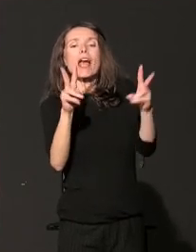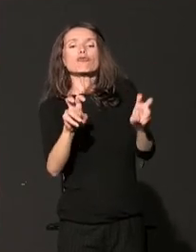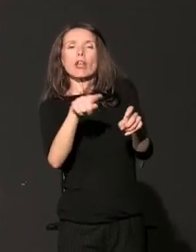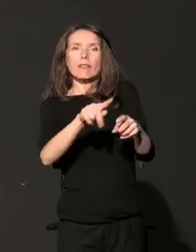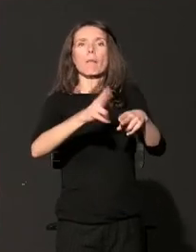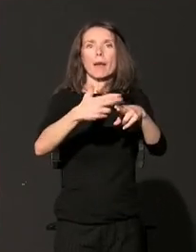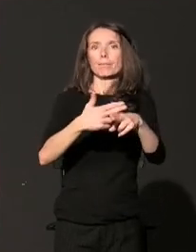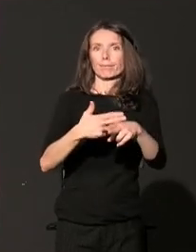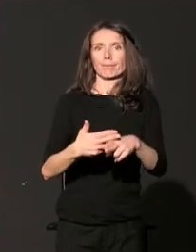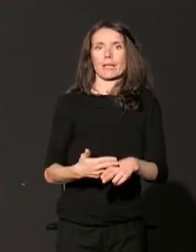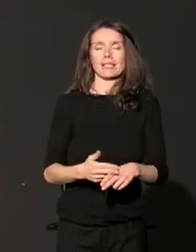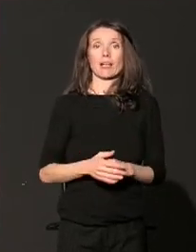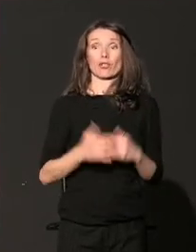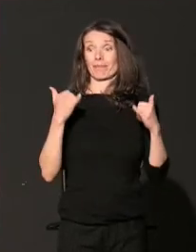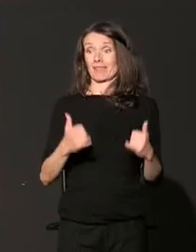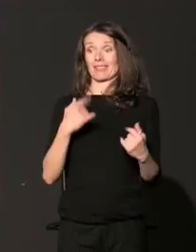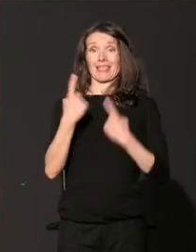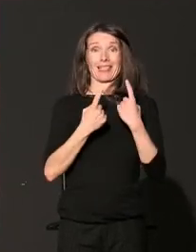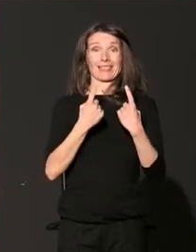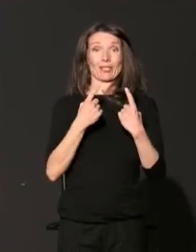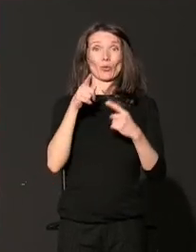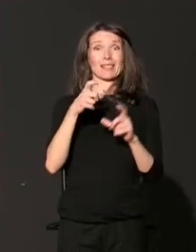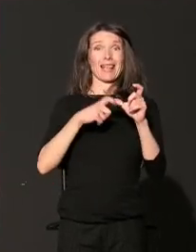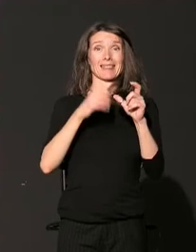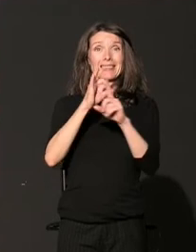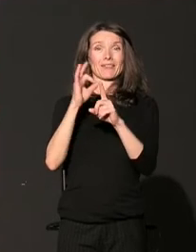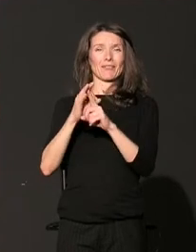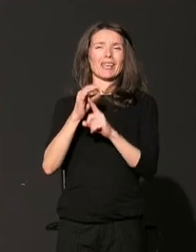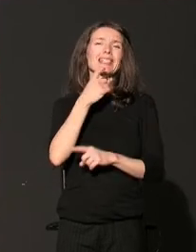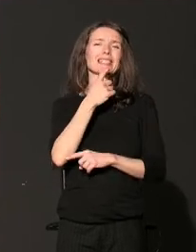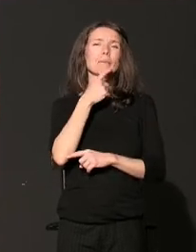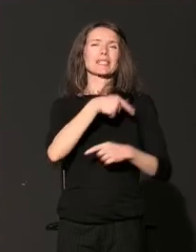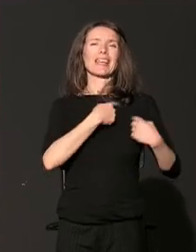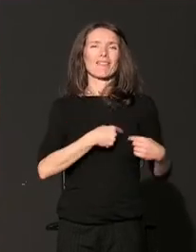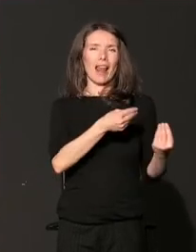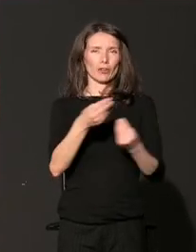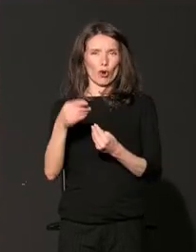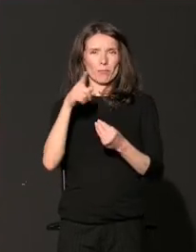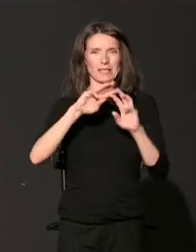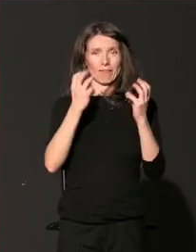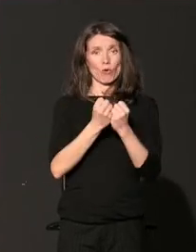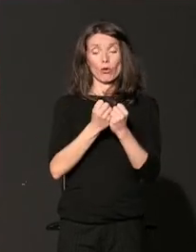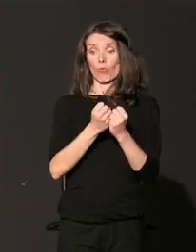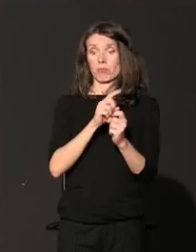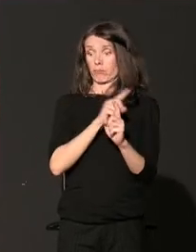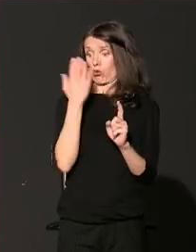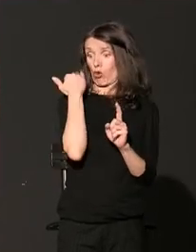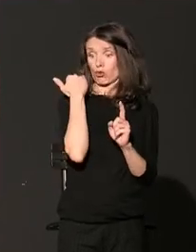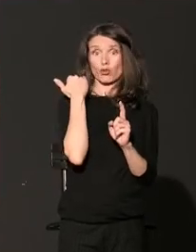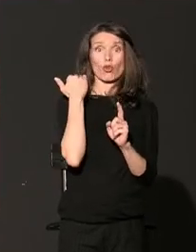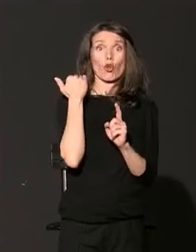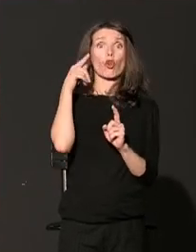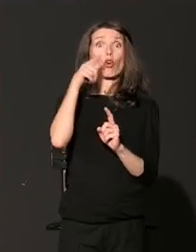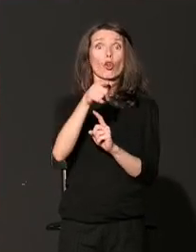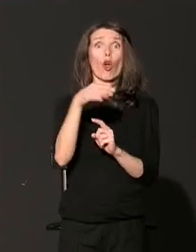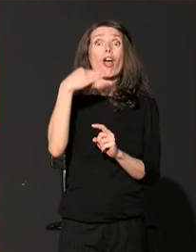situaciji kada je Srpski filantropski forum dojuče jedini donatorski forum na području Zapadnog Balkana, a od juče su mu se